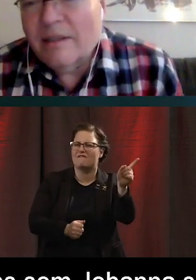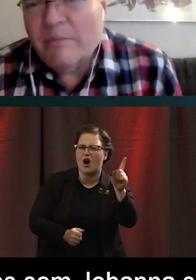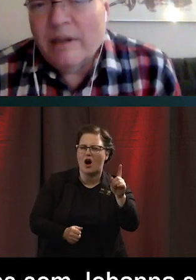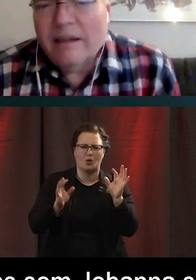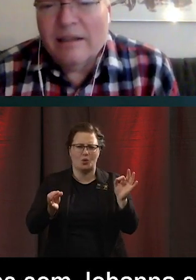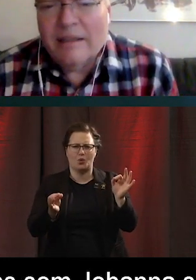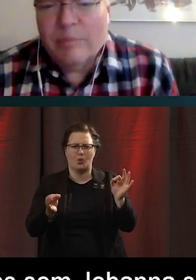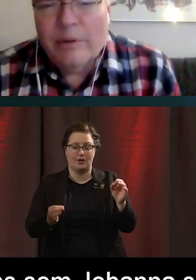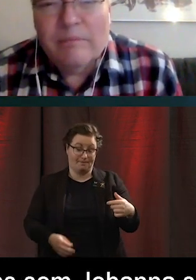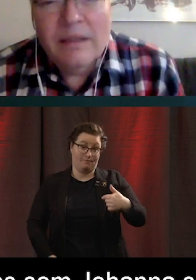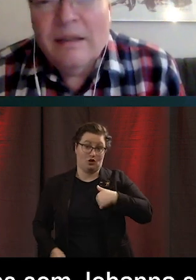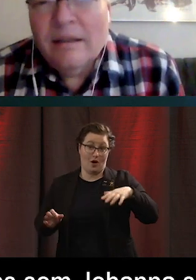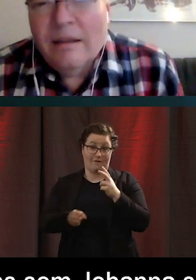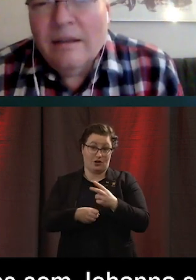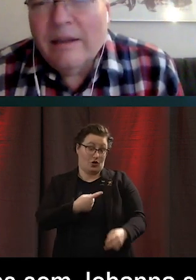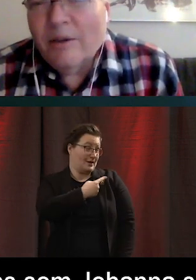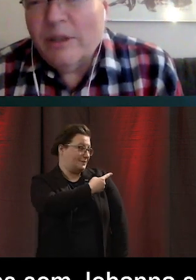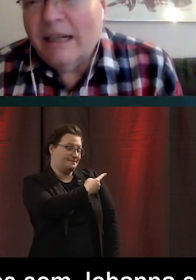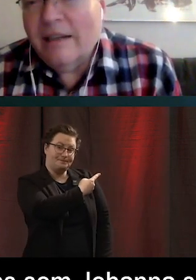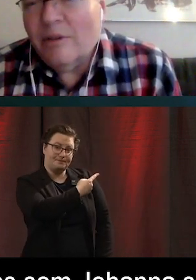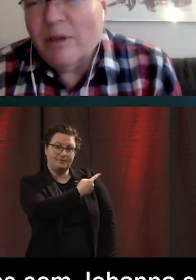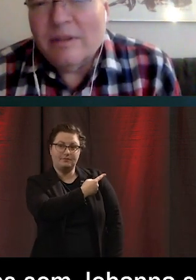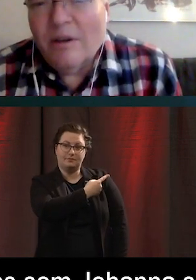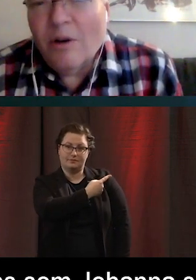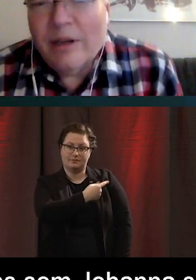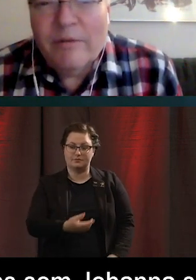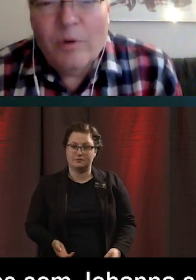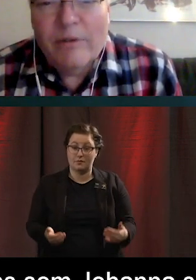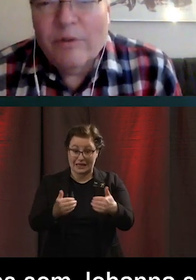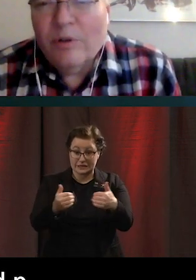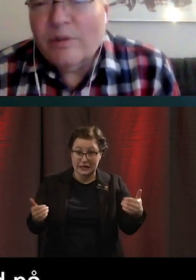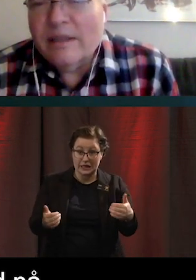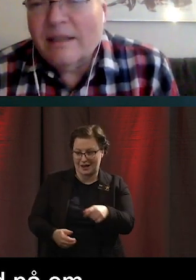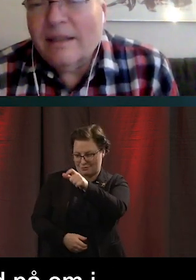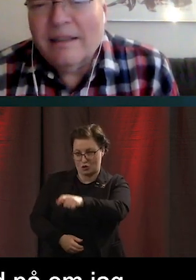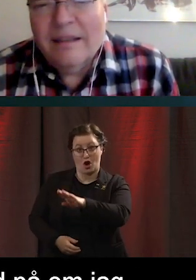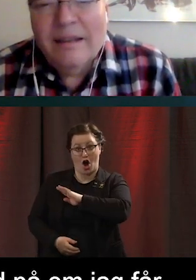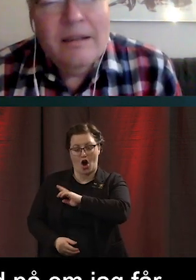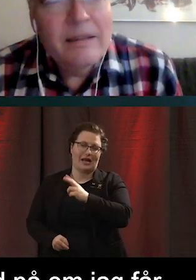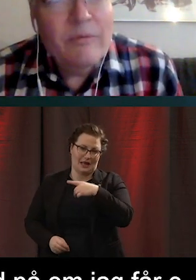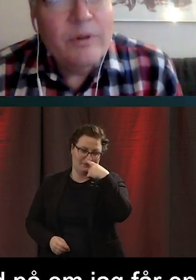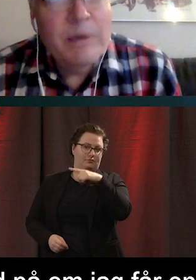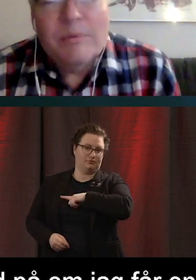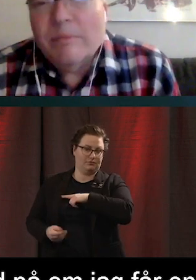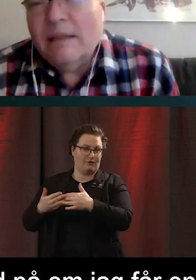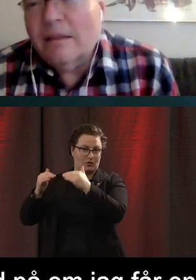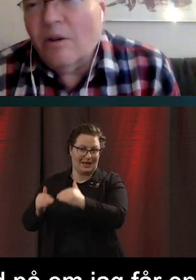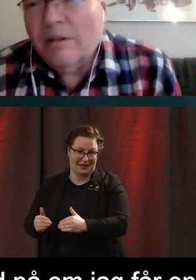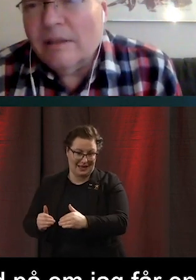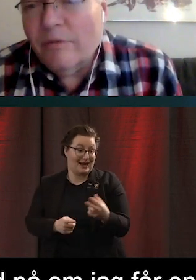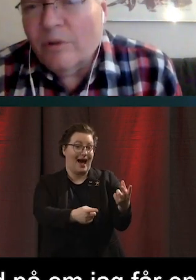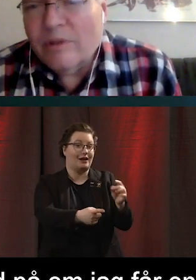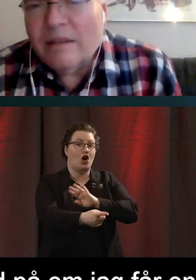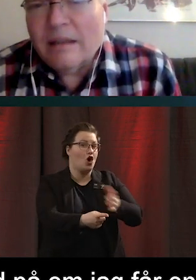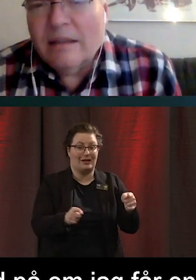försöker titta på det här till exempel. Är det någon skillnad om jag har eller får en funktionsnedsättning? Jämfört med de som inte